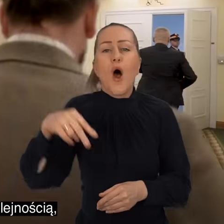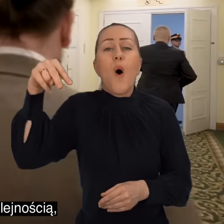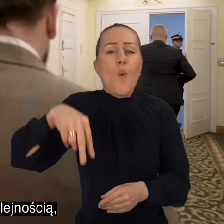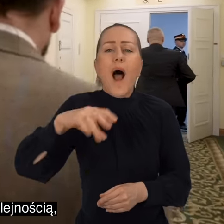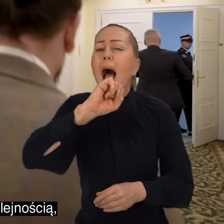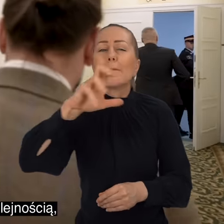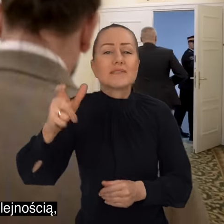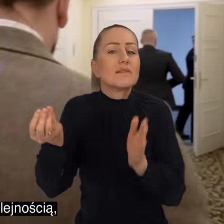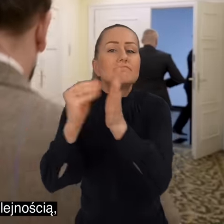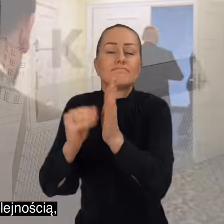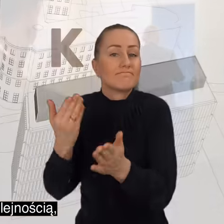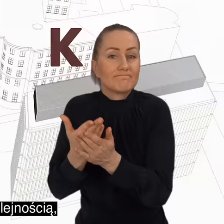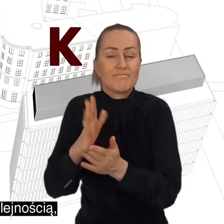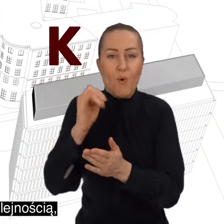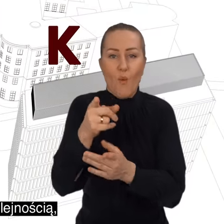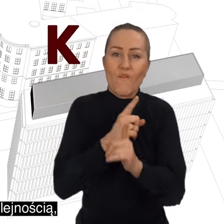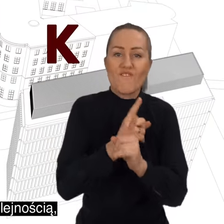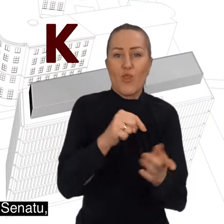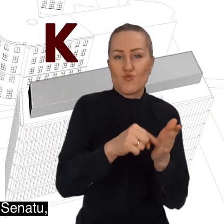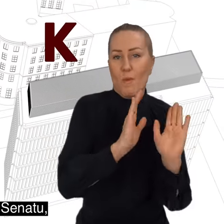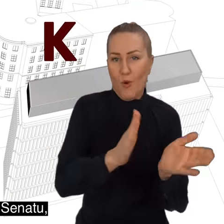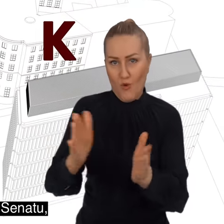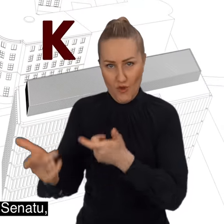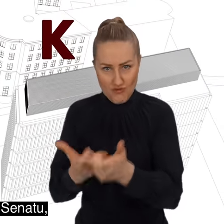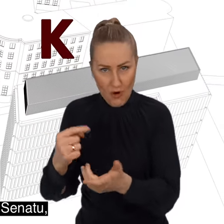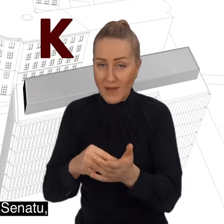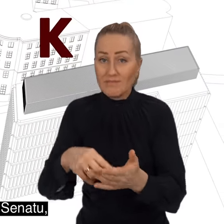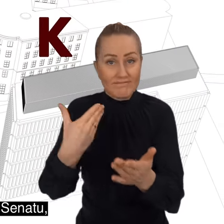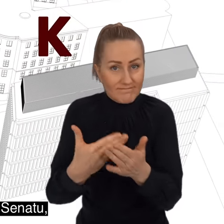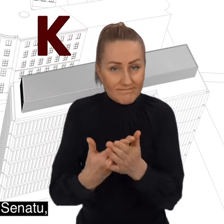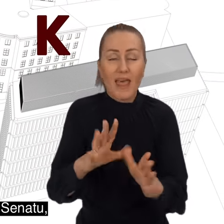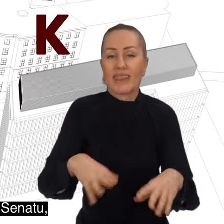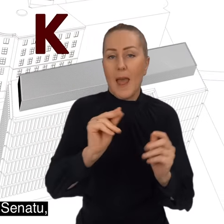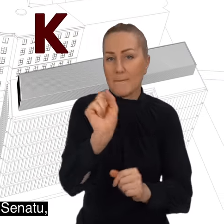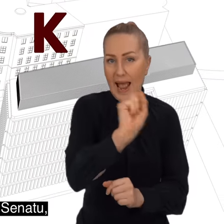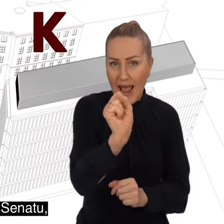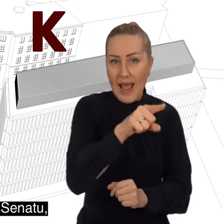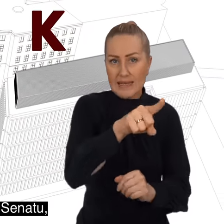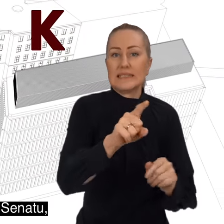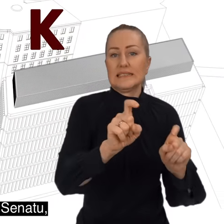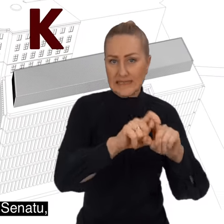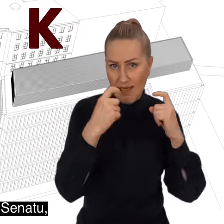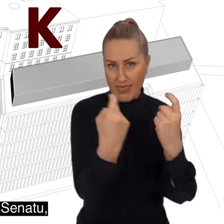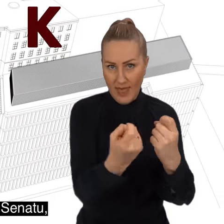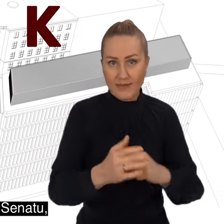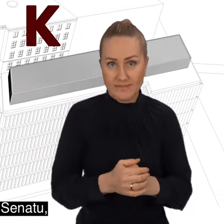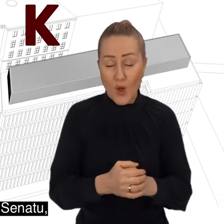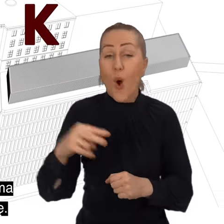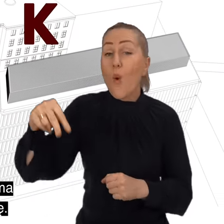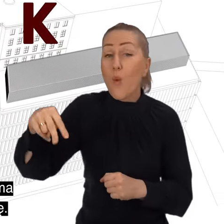Literki są nadawane zgodnie z kolejnością. Zaczynamy od budynku A, czyli Senatu.